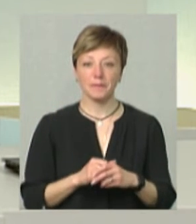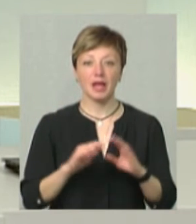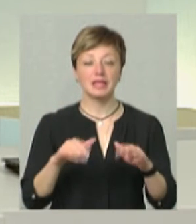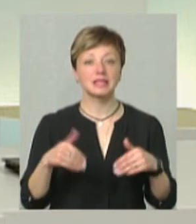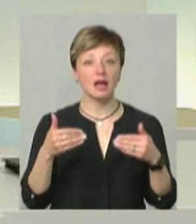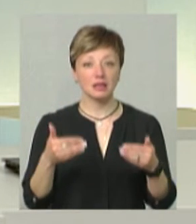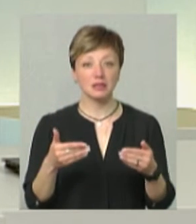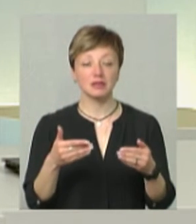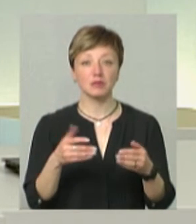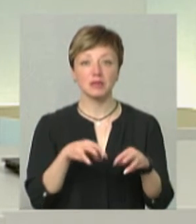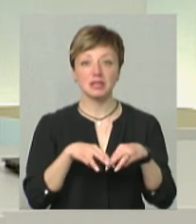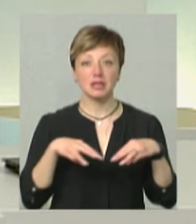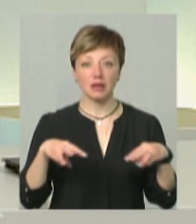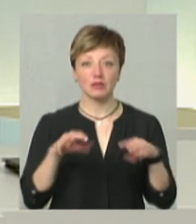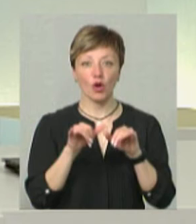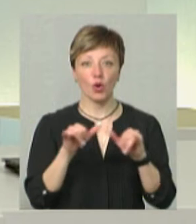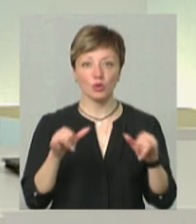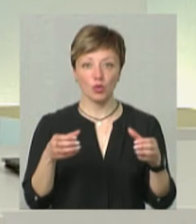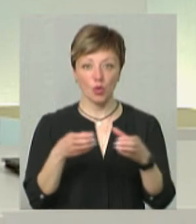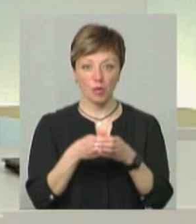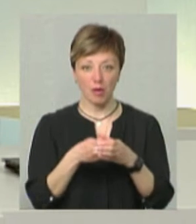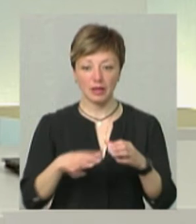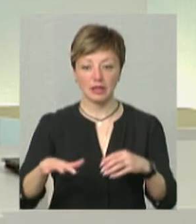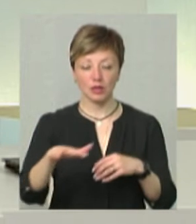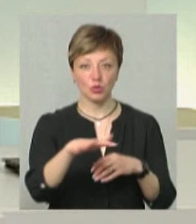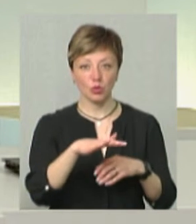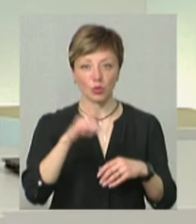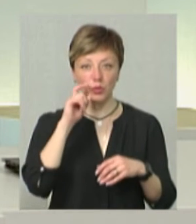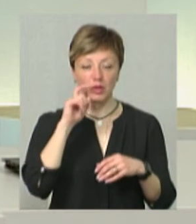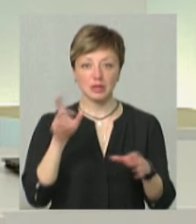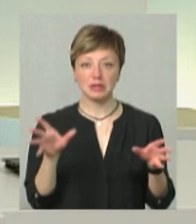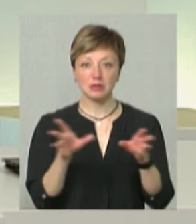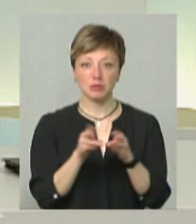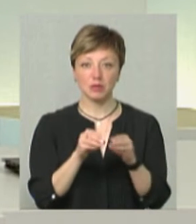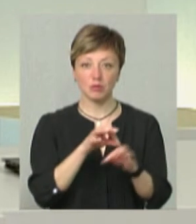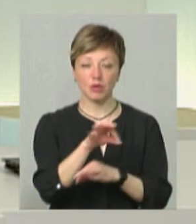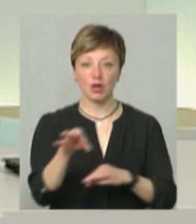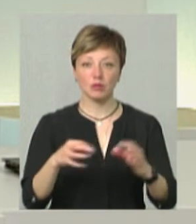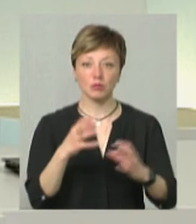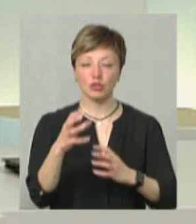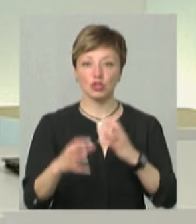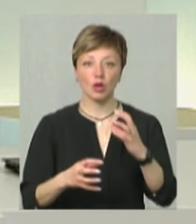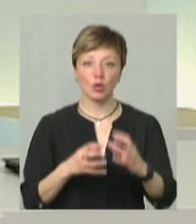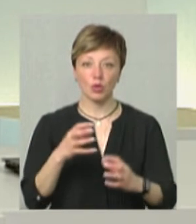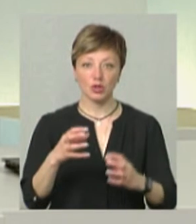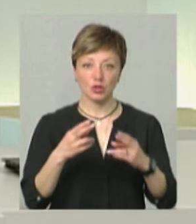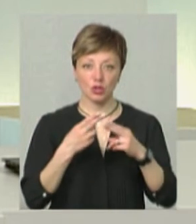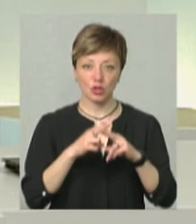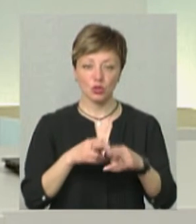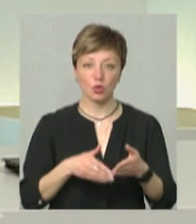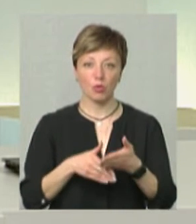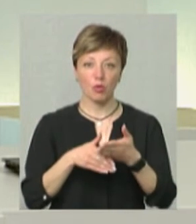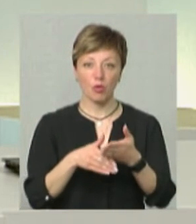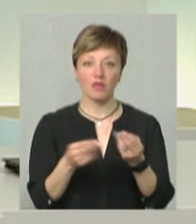Ініціатором ми стали Міністерство розвитку громади території України. Спільно з міжнародним проектом технічної